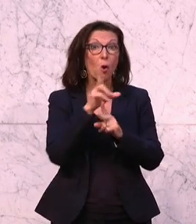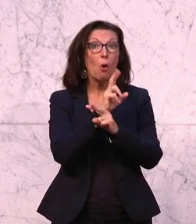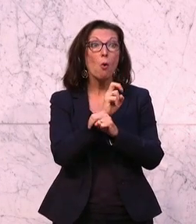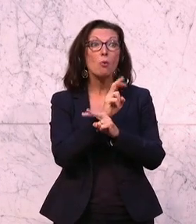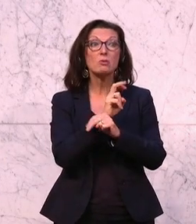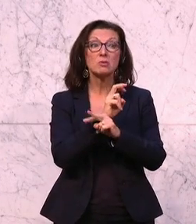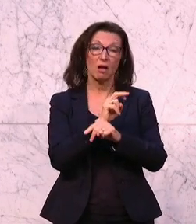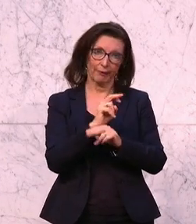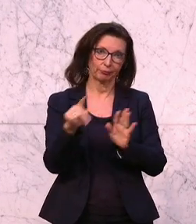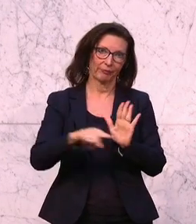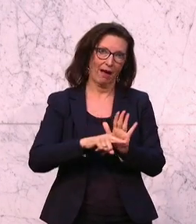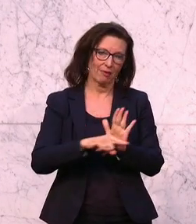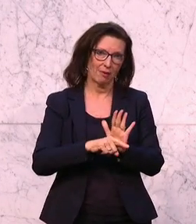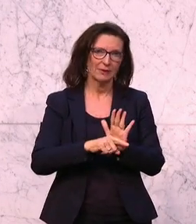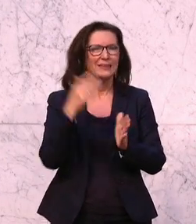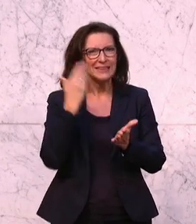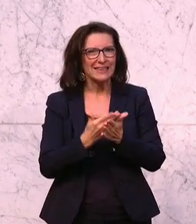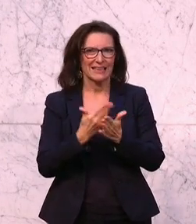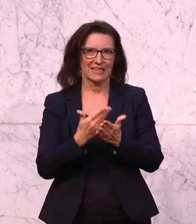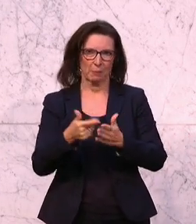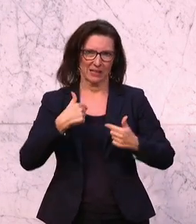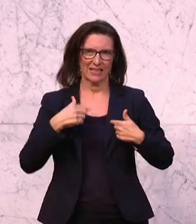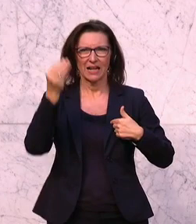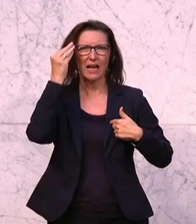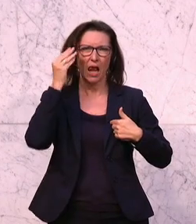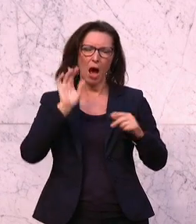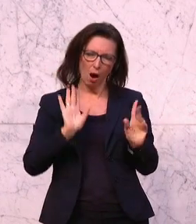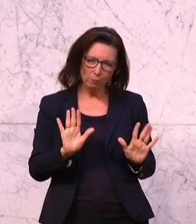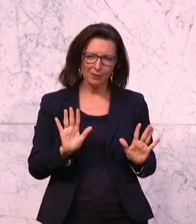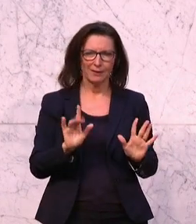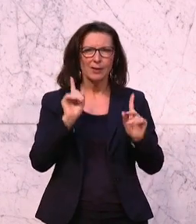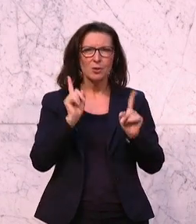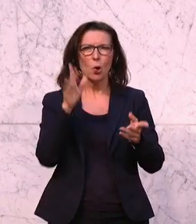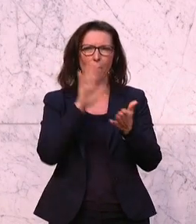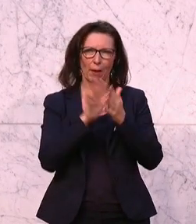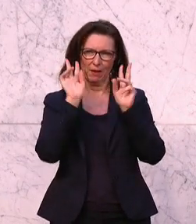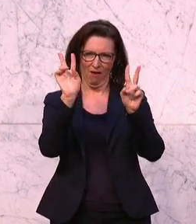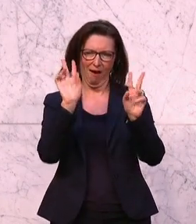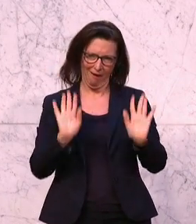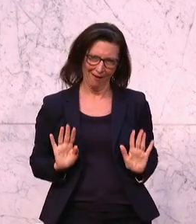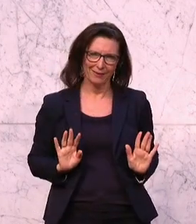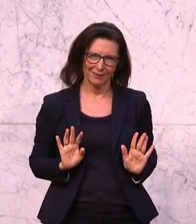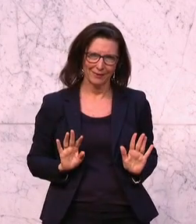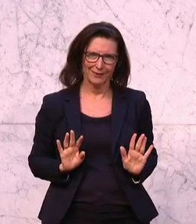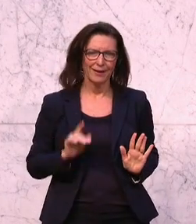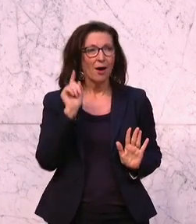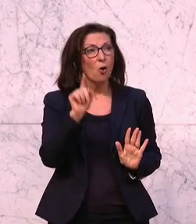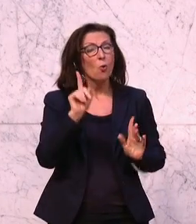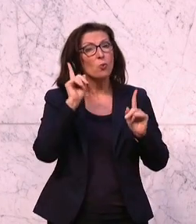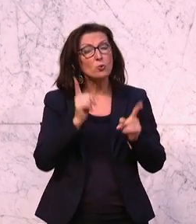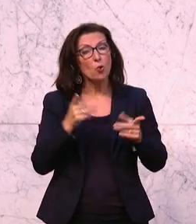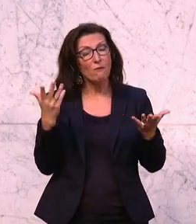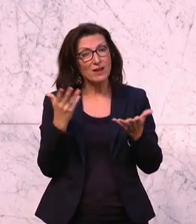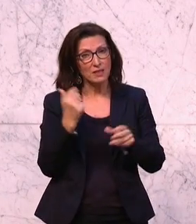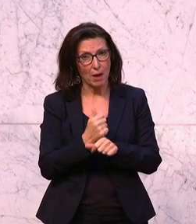meine Damen und Herren. Und deshalb glaube ich, dass wir hier die Kirche im Dorf lassen sollen. Und den Zugang so wählen sollten,